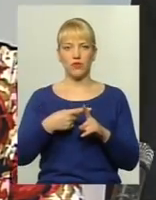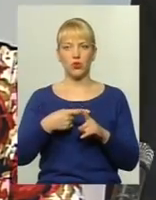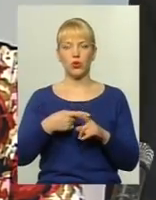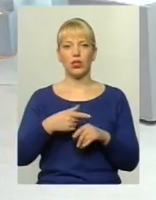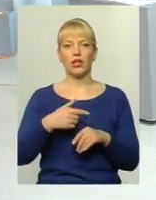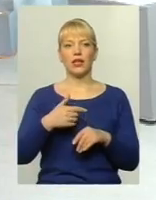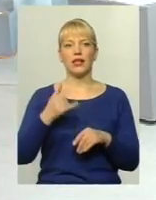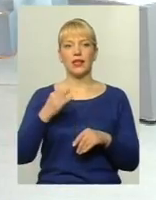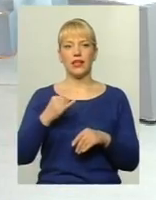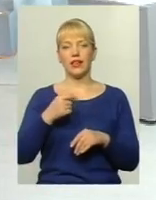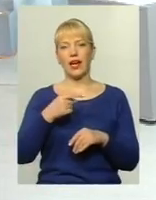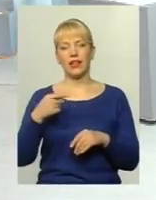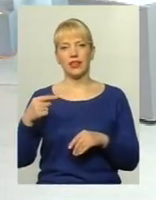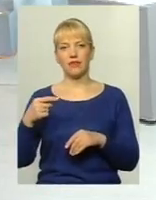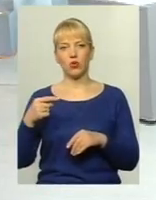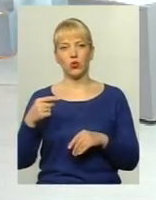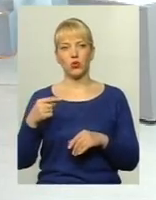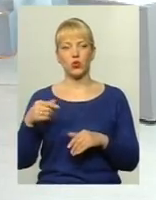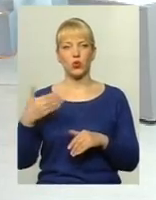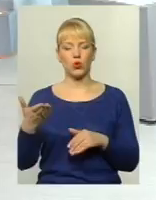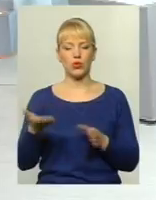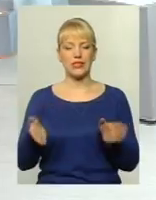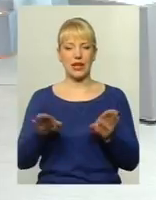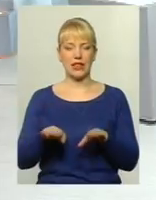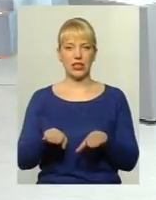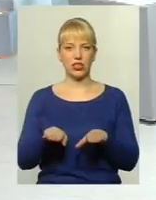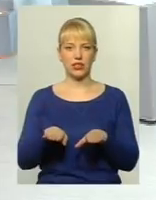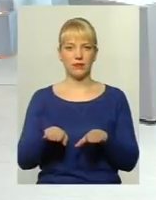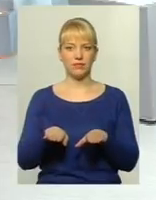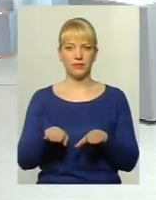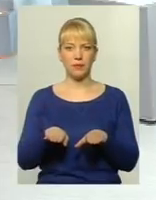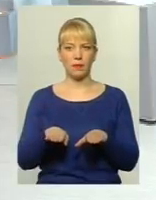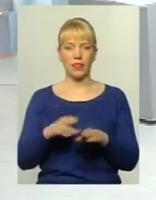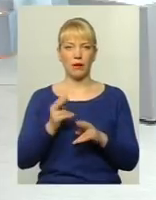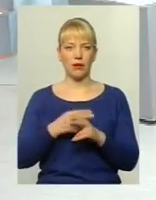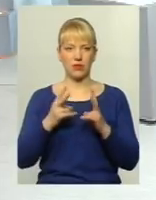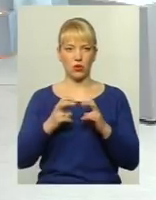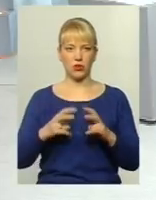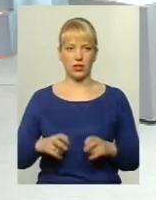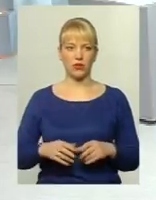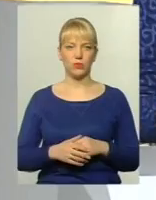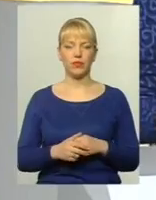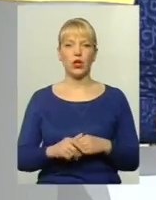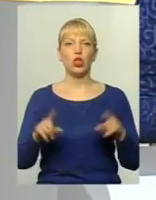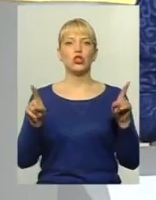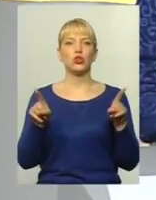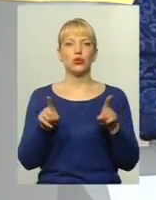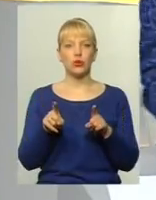підвищення тарифів, так і в негативну сторону залишення тарифів без розгляду Що,